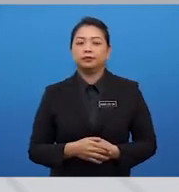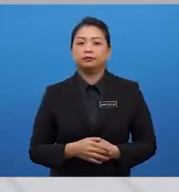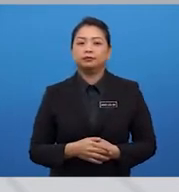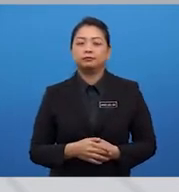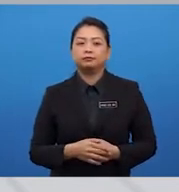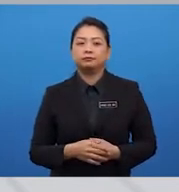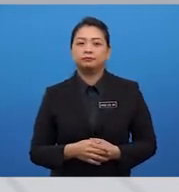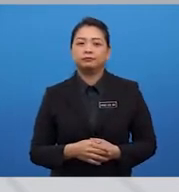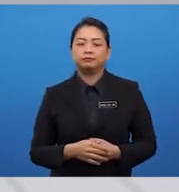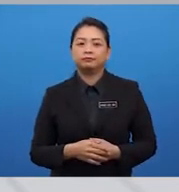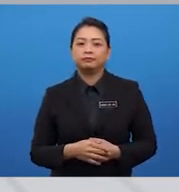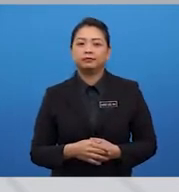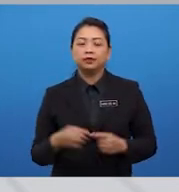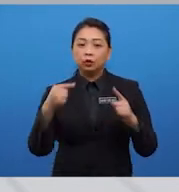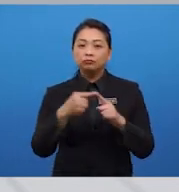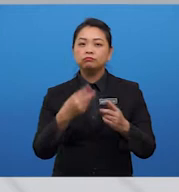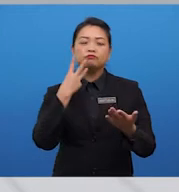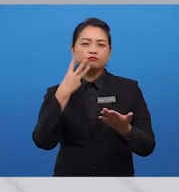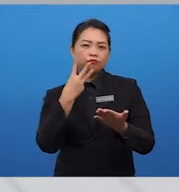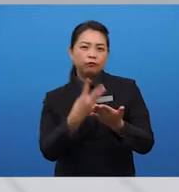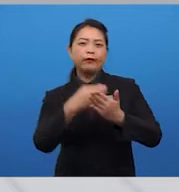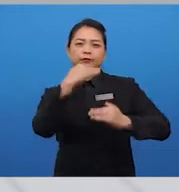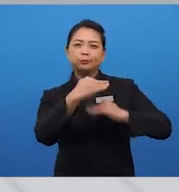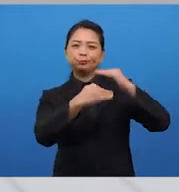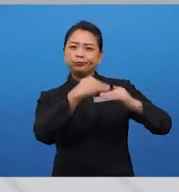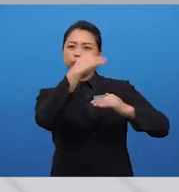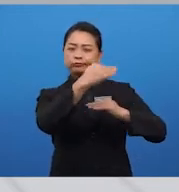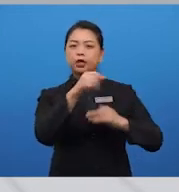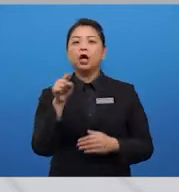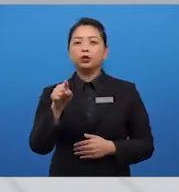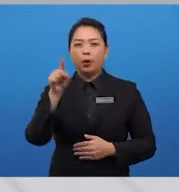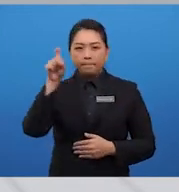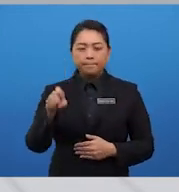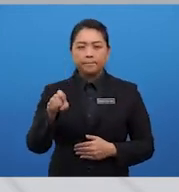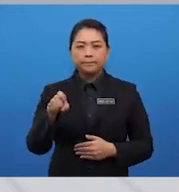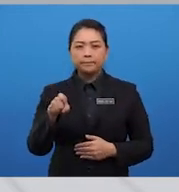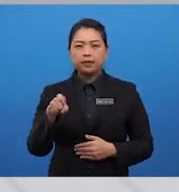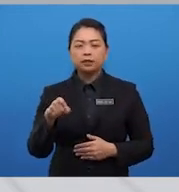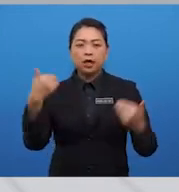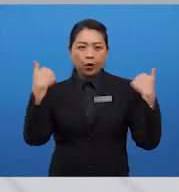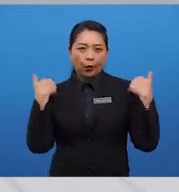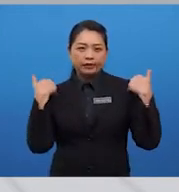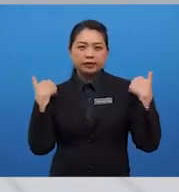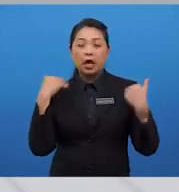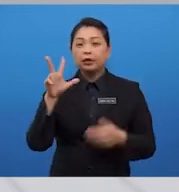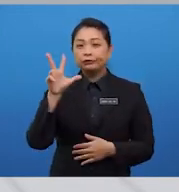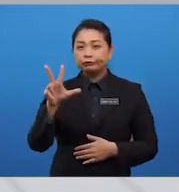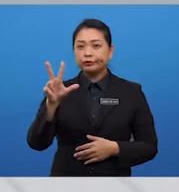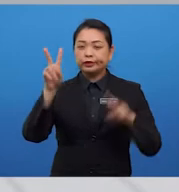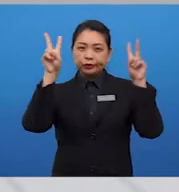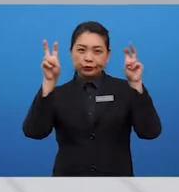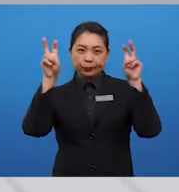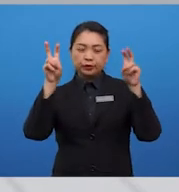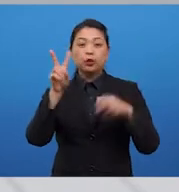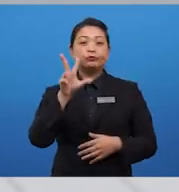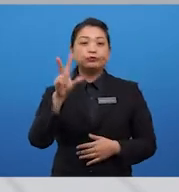recap your three well-developed points, you must consist of three topic sentences,